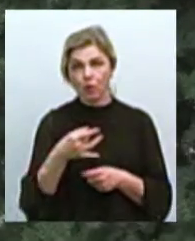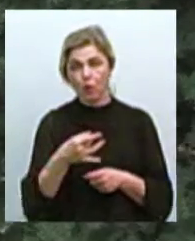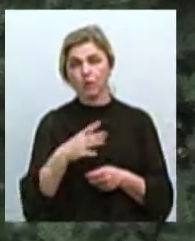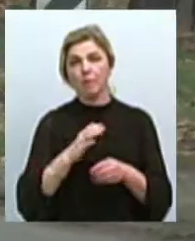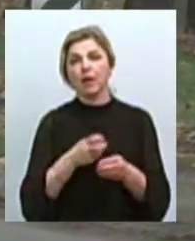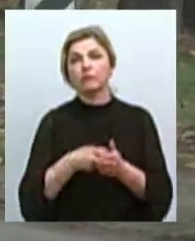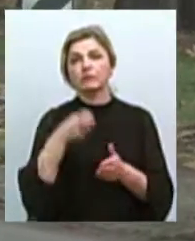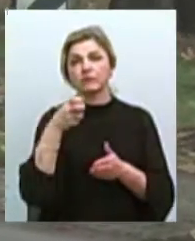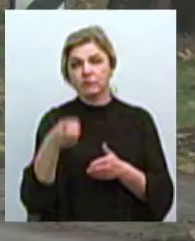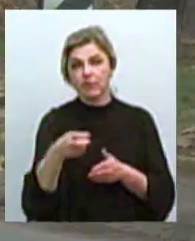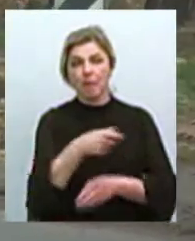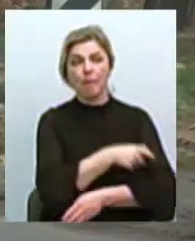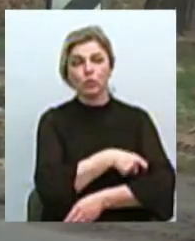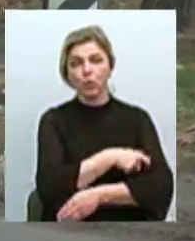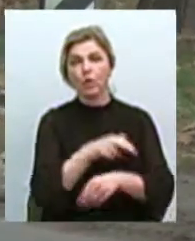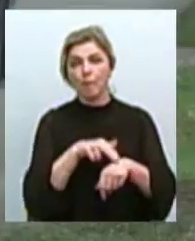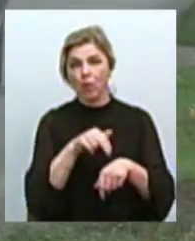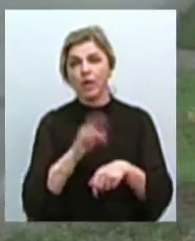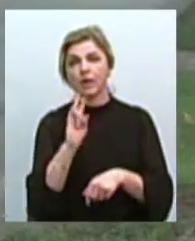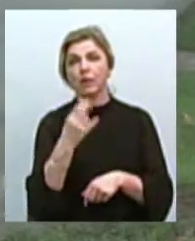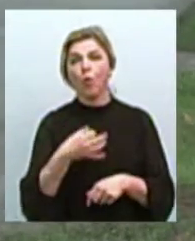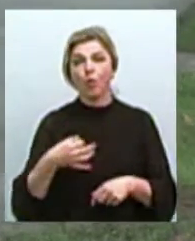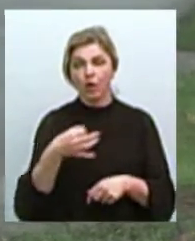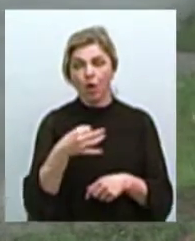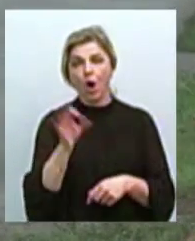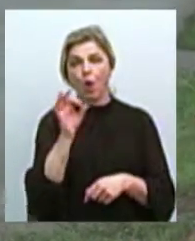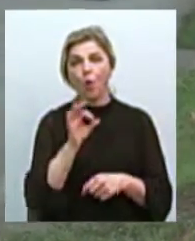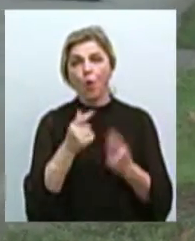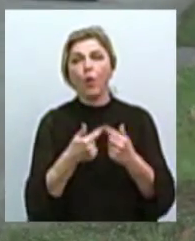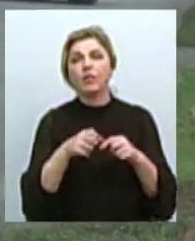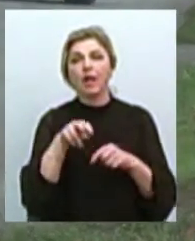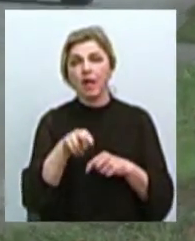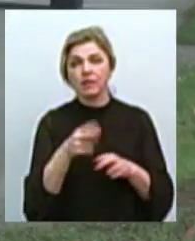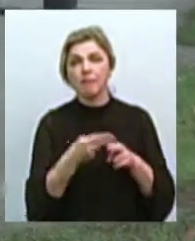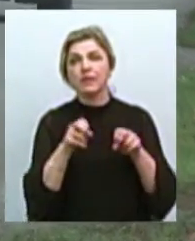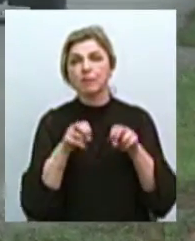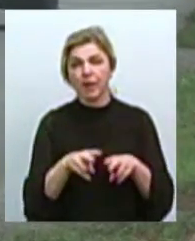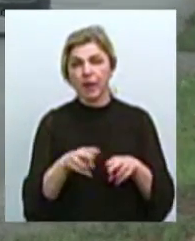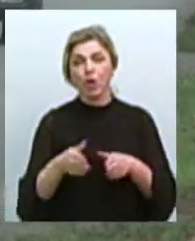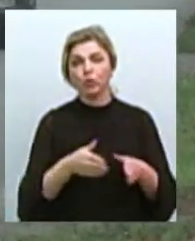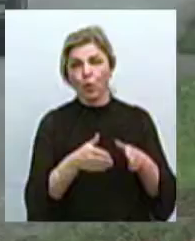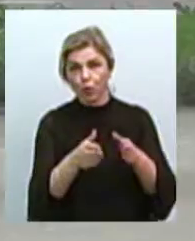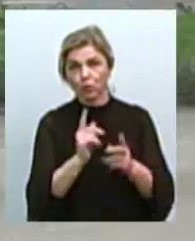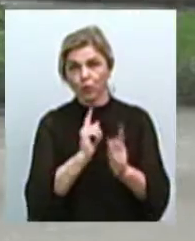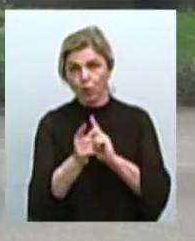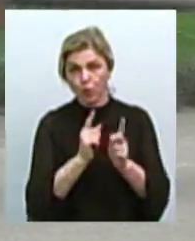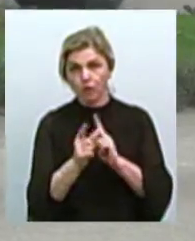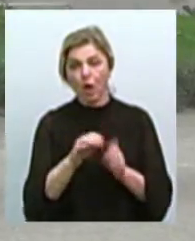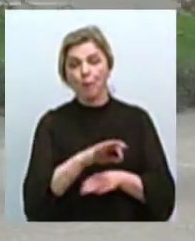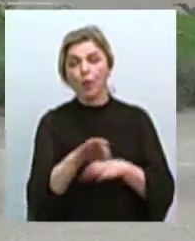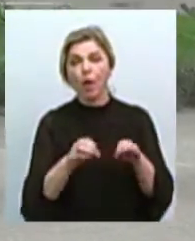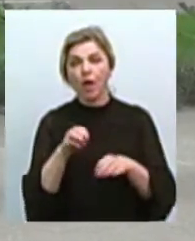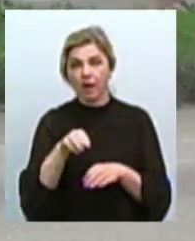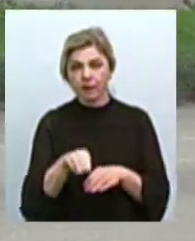управління патрульної поліції Миколаївської області, а саме до відділу безпеки дорожнього руху, проєкт даних зупинничних комплексів.